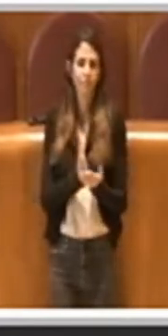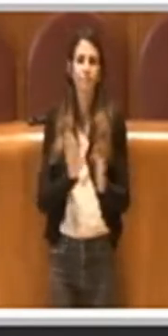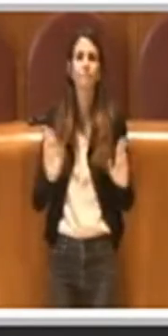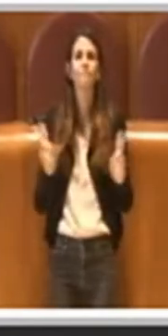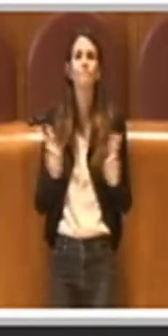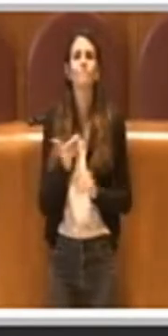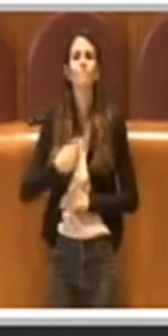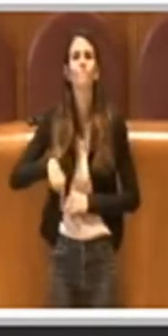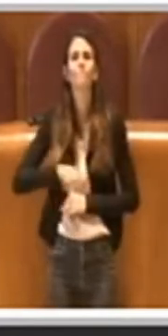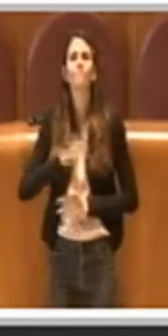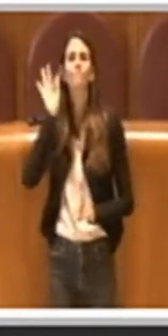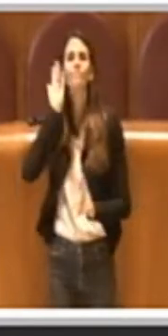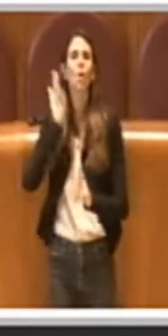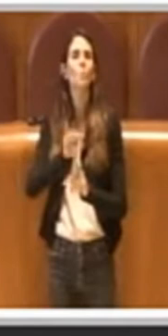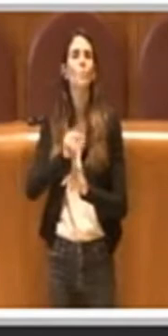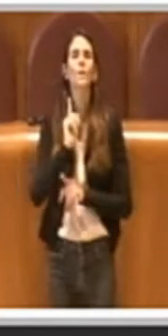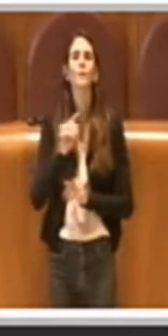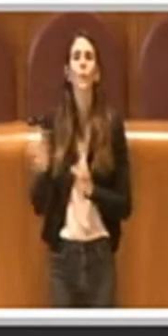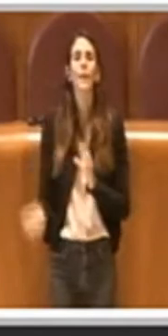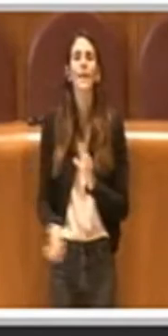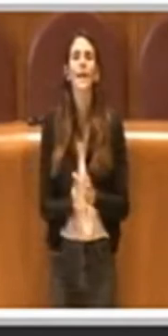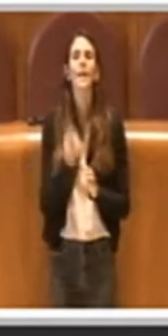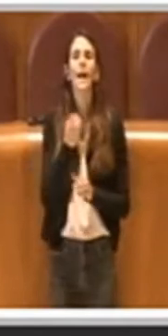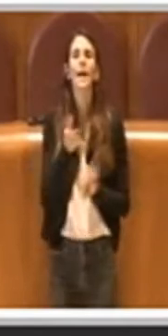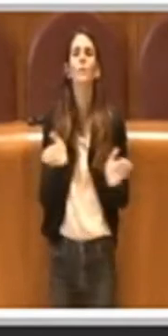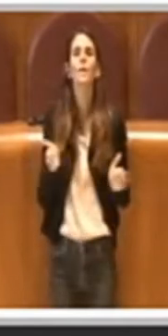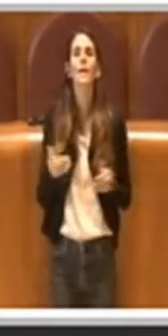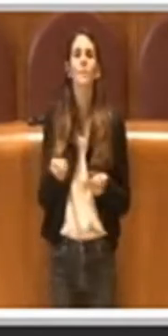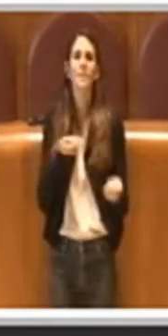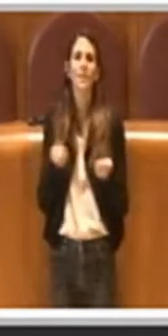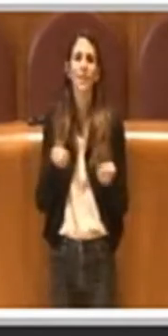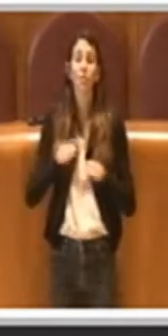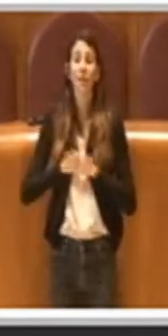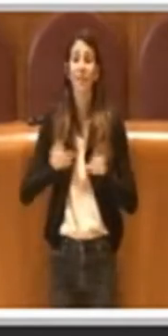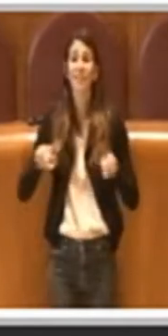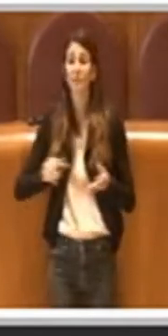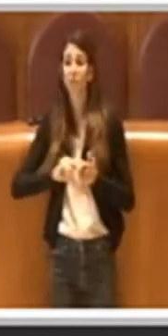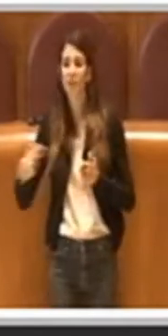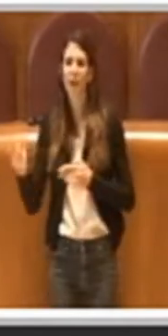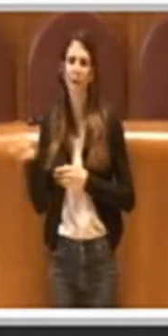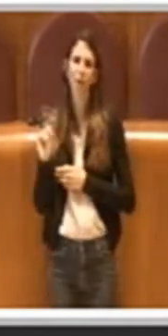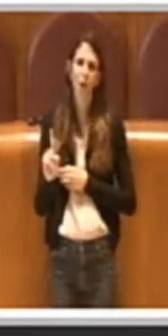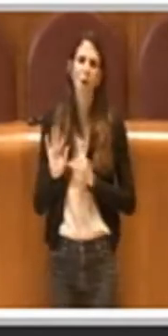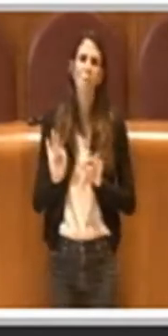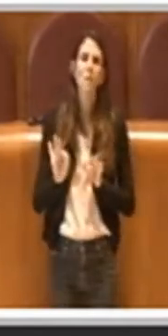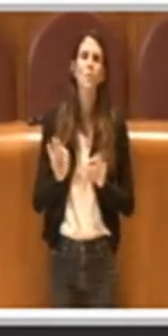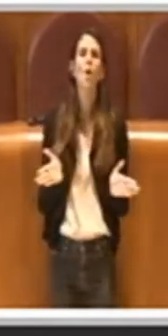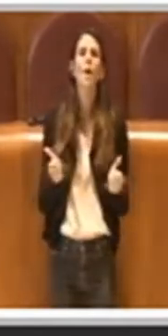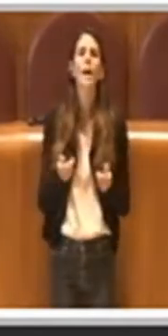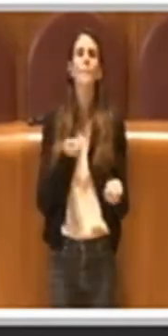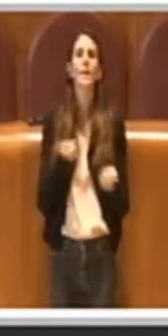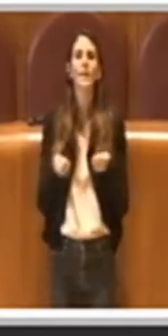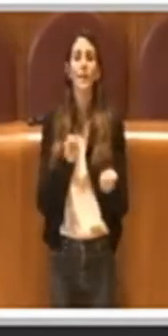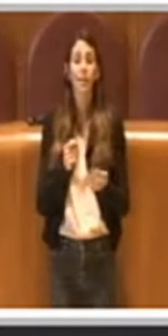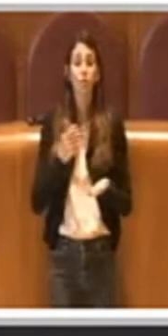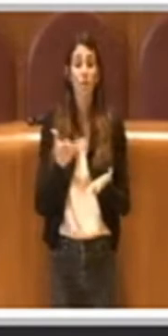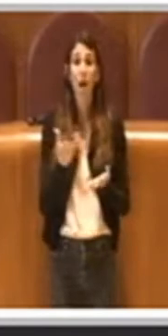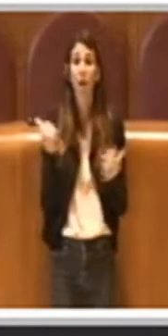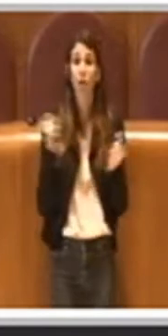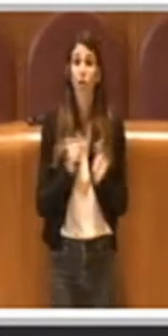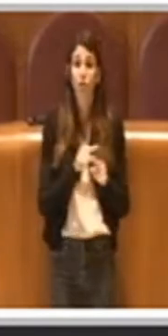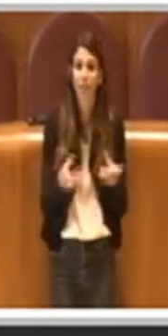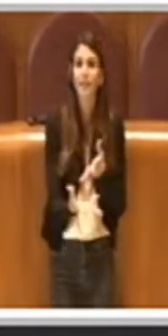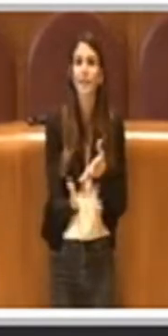è quello appunto di creare una cabina di regia più che un tavolo tecnico con la cittadinanza, con tutti i comitati attivi che sono sul territorio da tanti anni